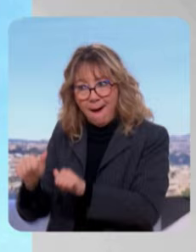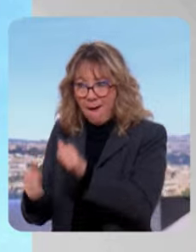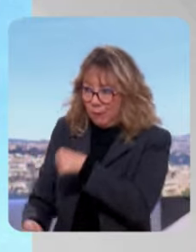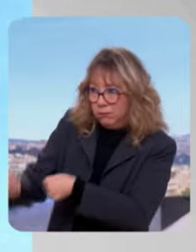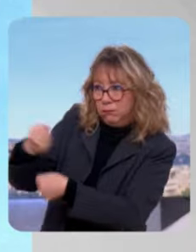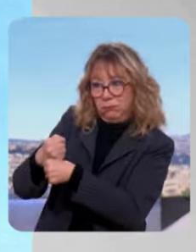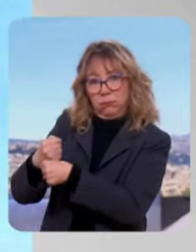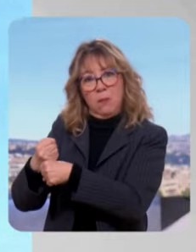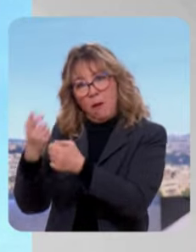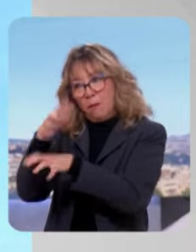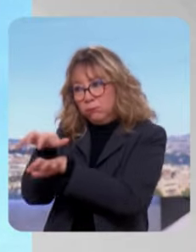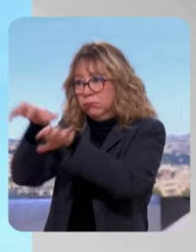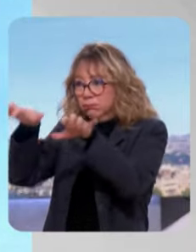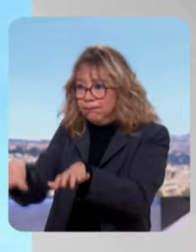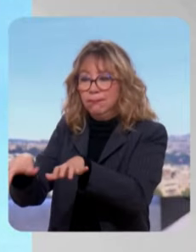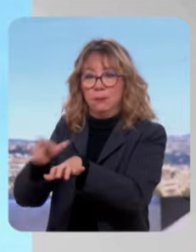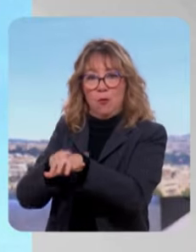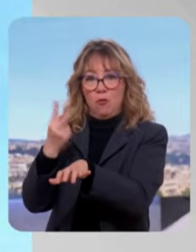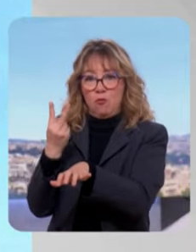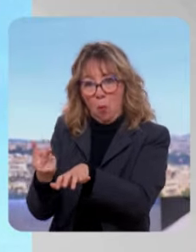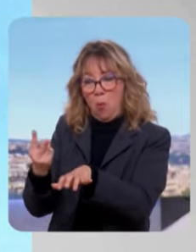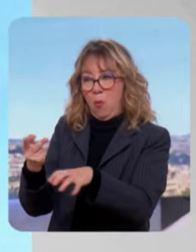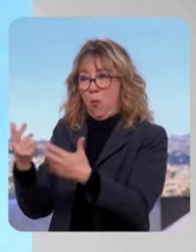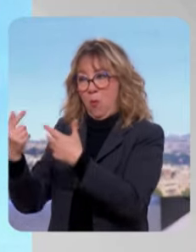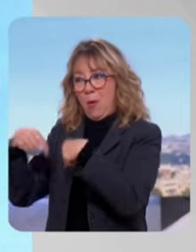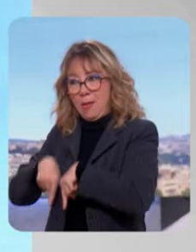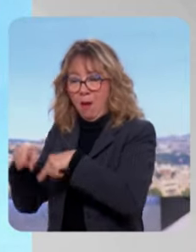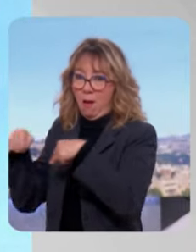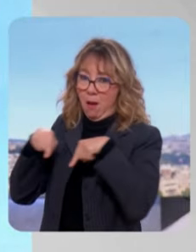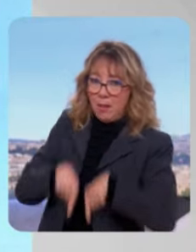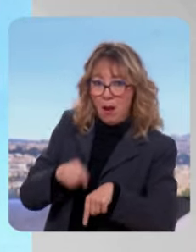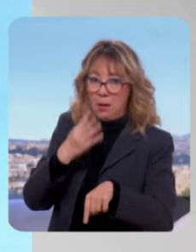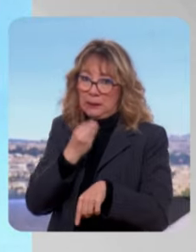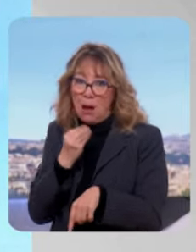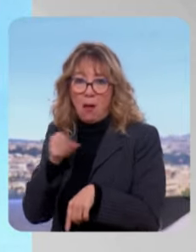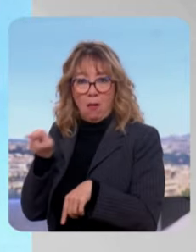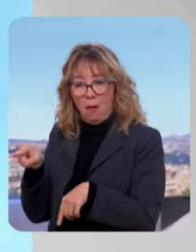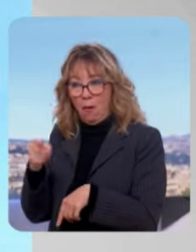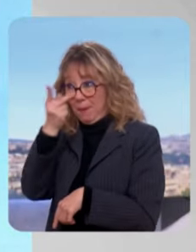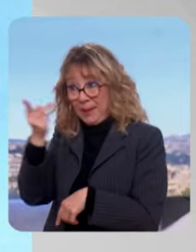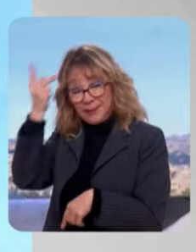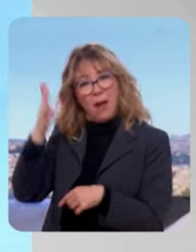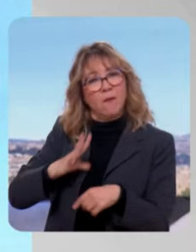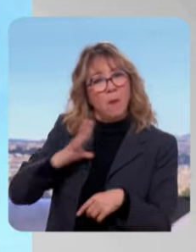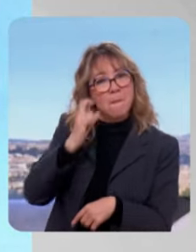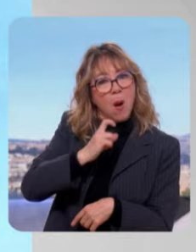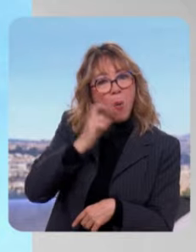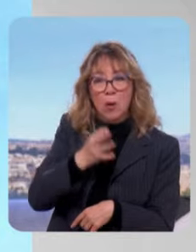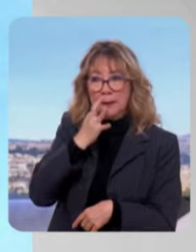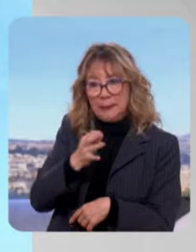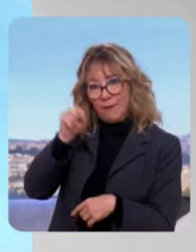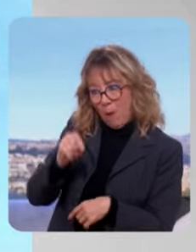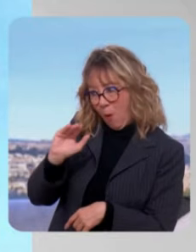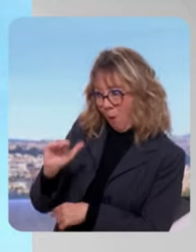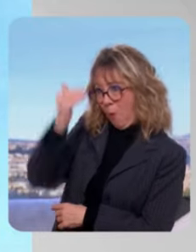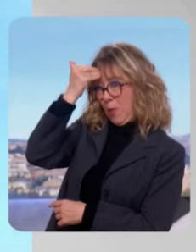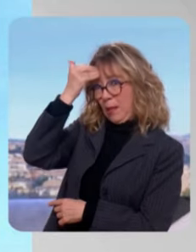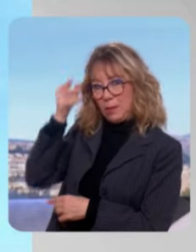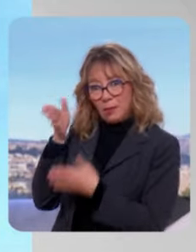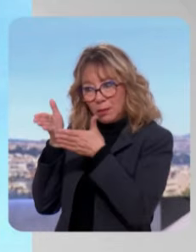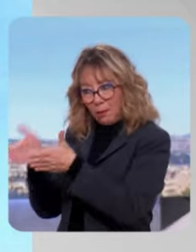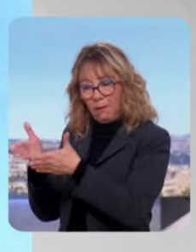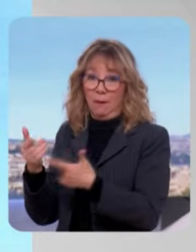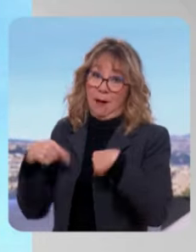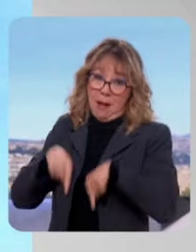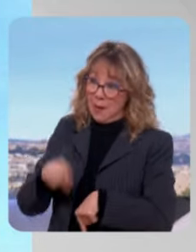1967. Emmanuel Macron a dit il y a quelques temps qu'il était temps que la France peut-être envisage la reconnaissance de l'État palestinien. La balle